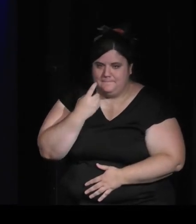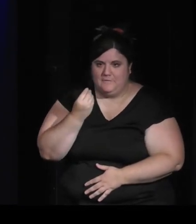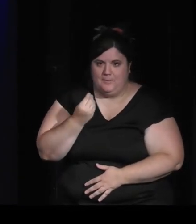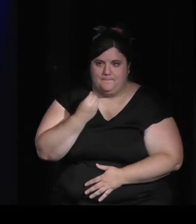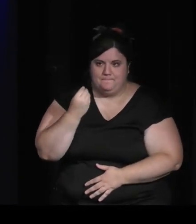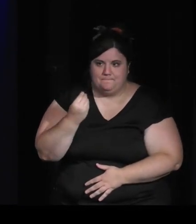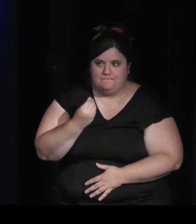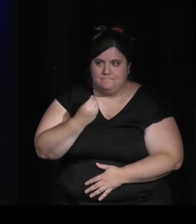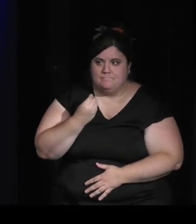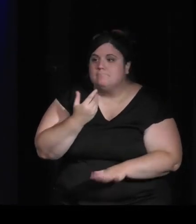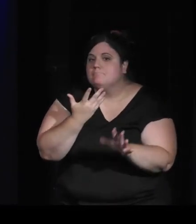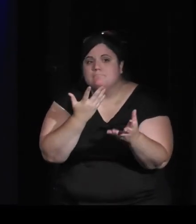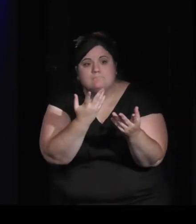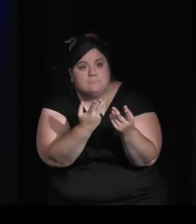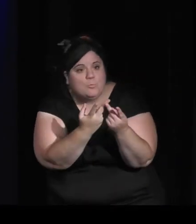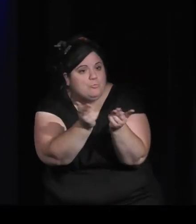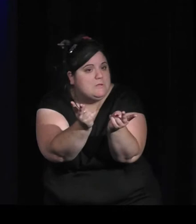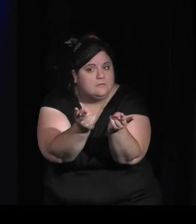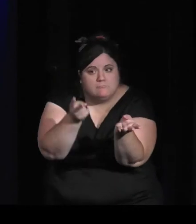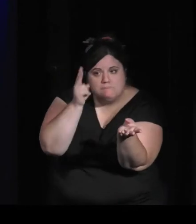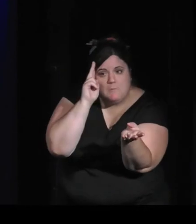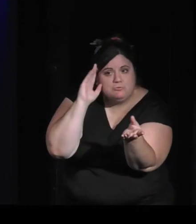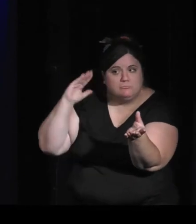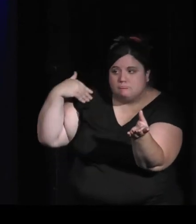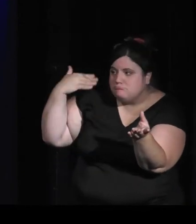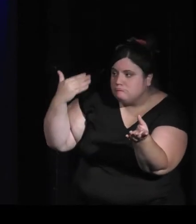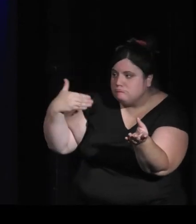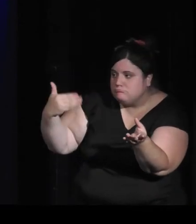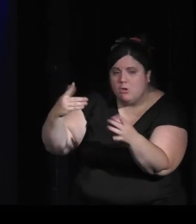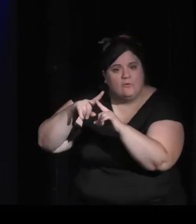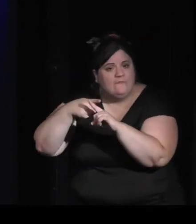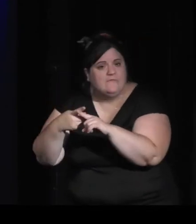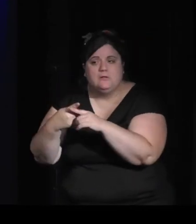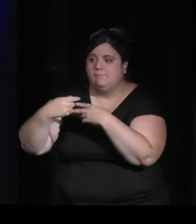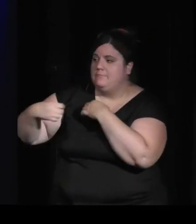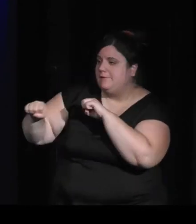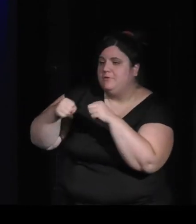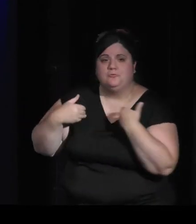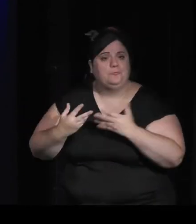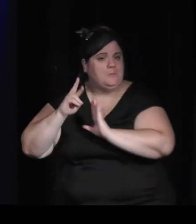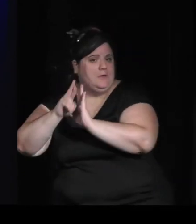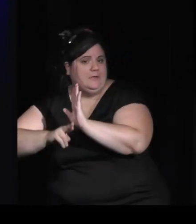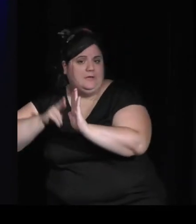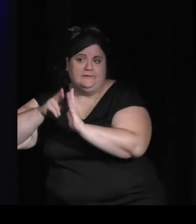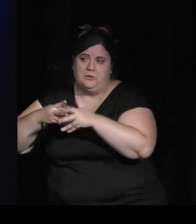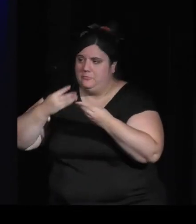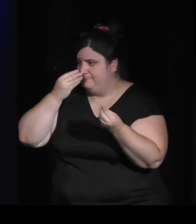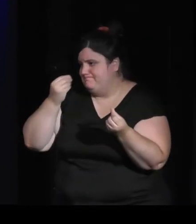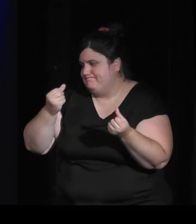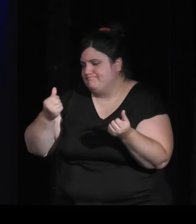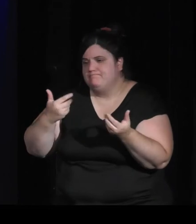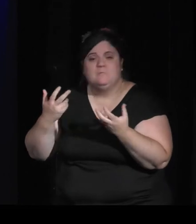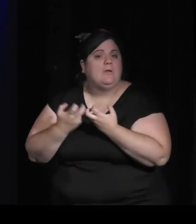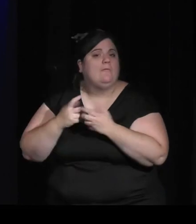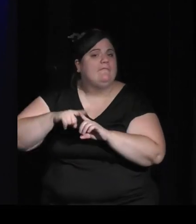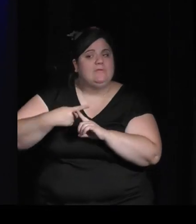rencontre des spectateurs que ce que je peux et ce que j'ai pu avoir dans l'animation en tant que réalisateur. Quand on est réalisateur dans le long